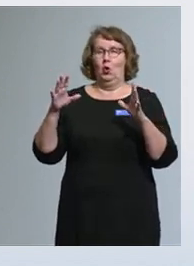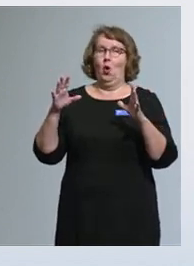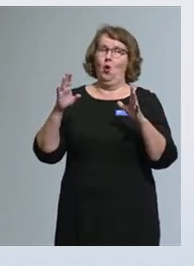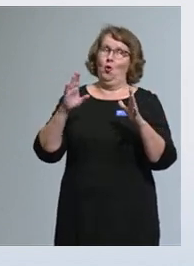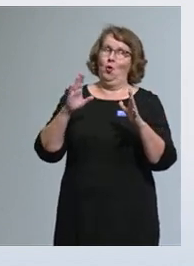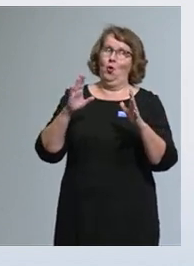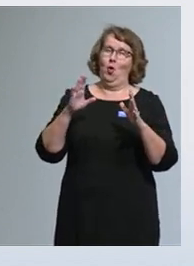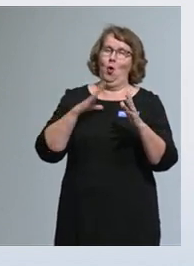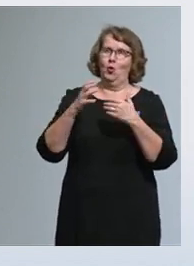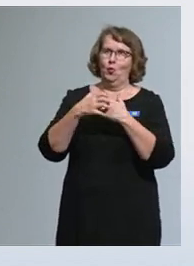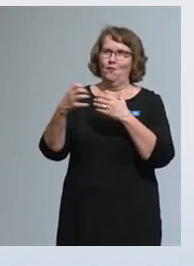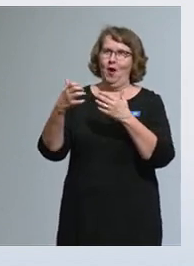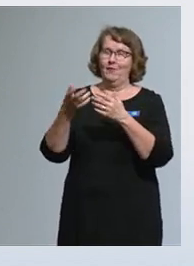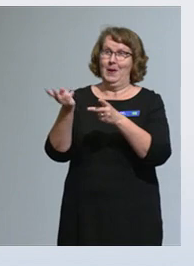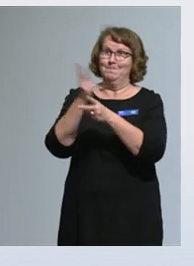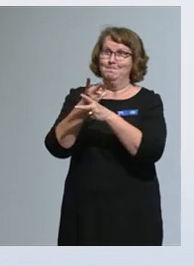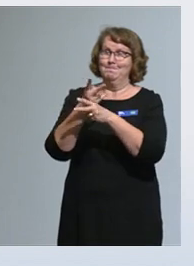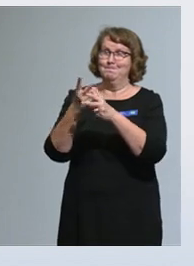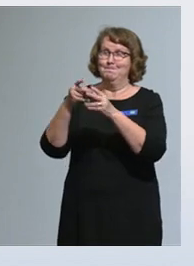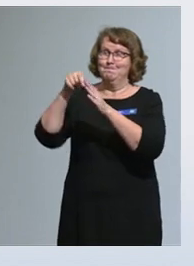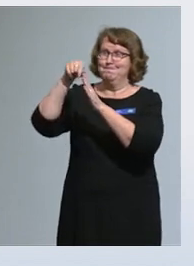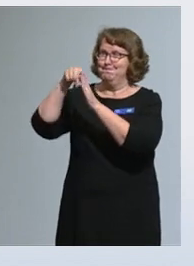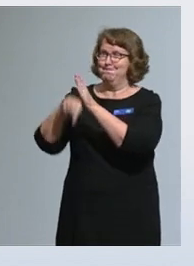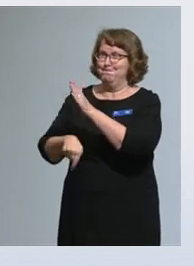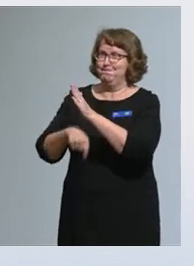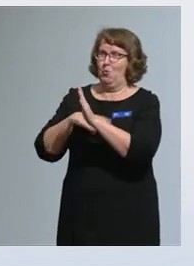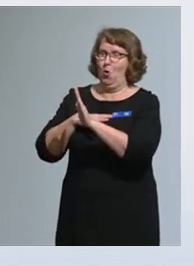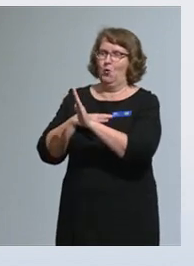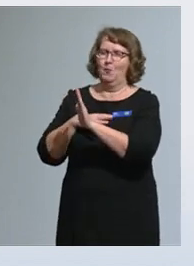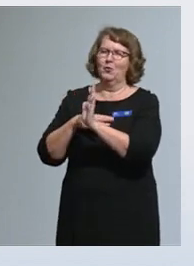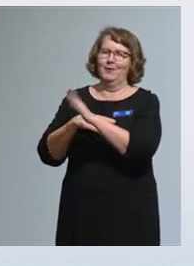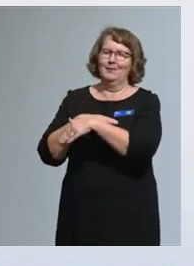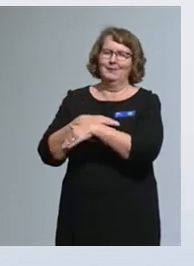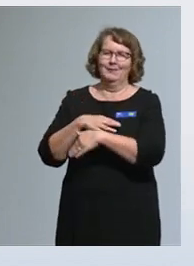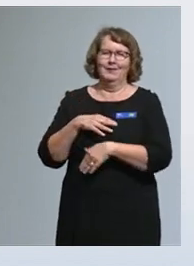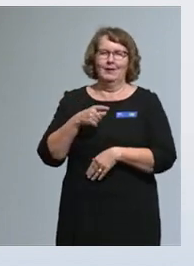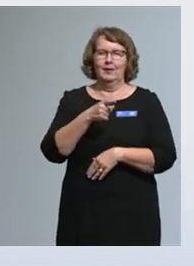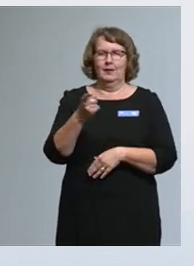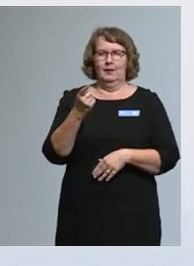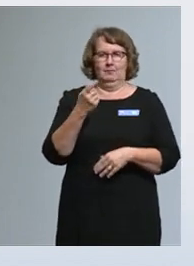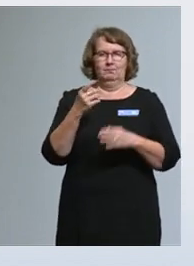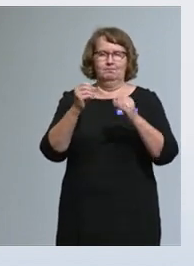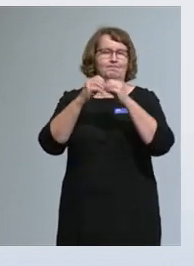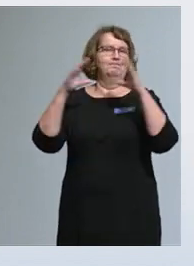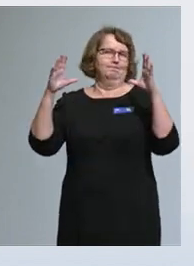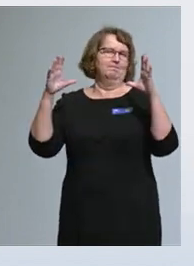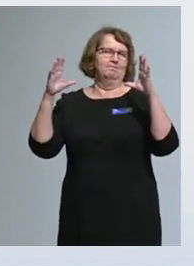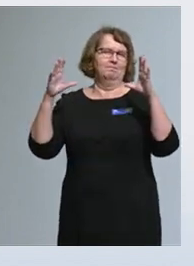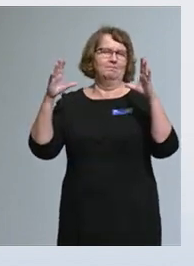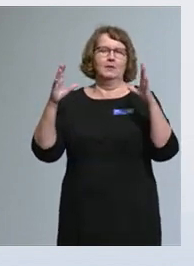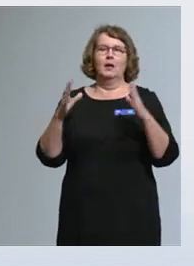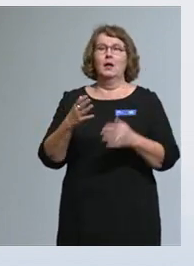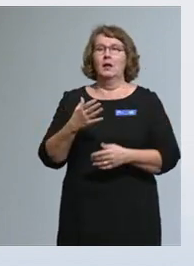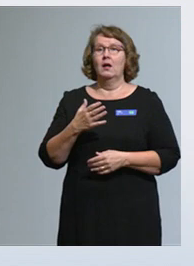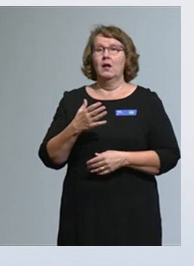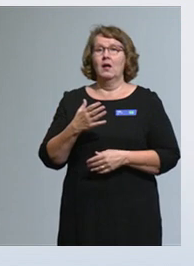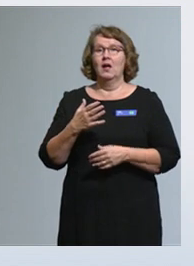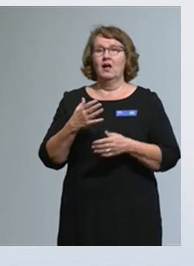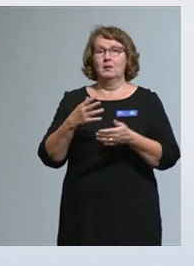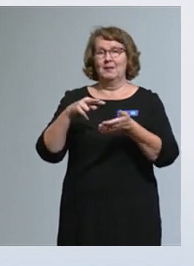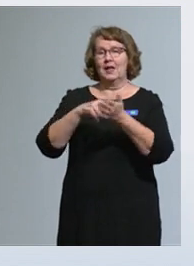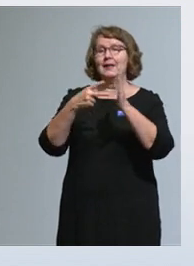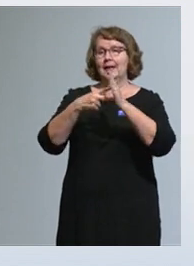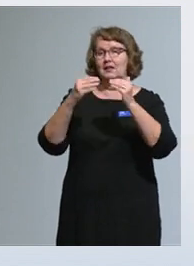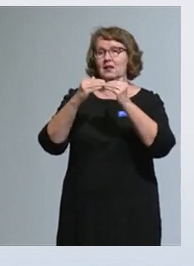kuvia, mutta en halunnut vaivata niillä teitä. Eli tässä on se strategisen